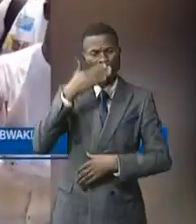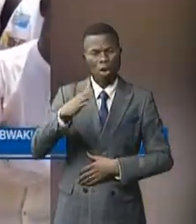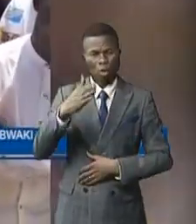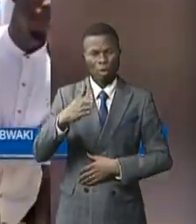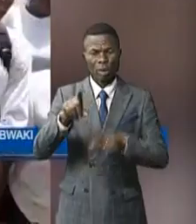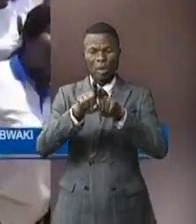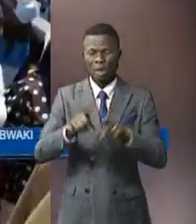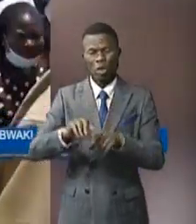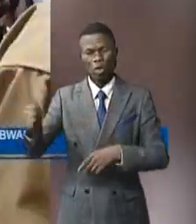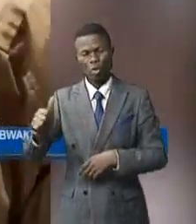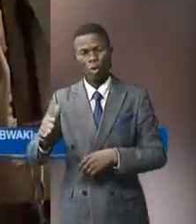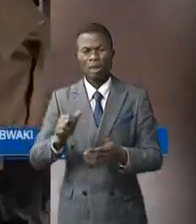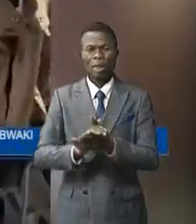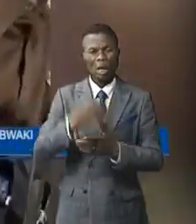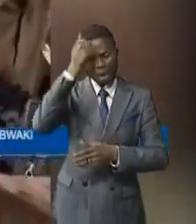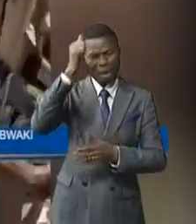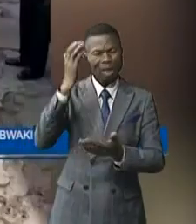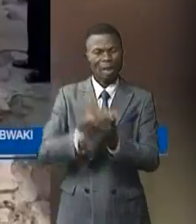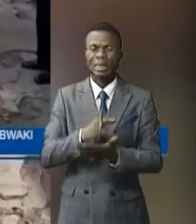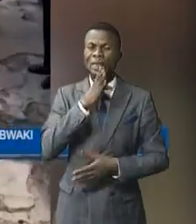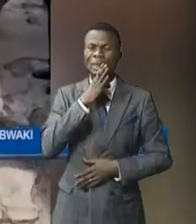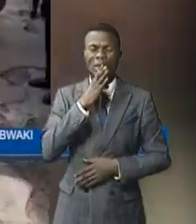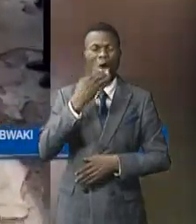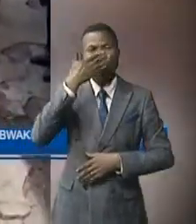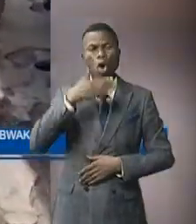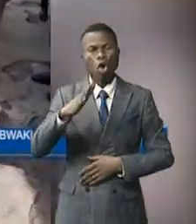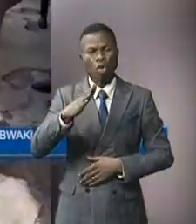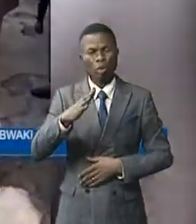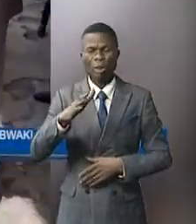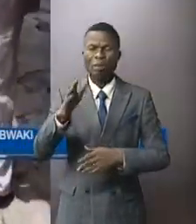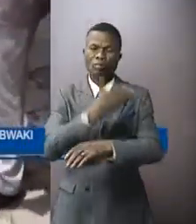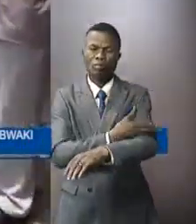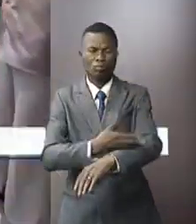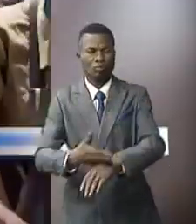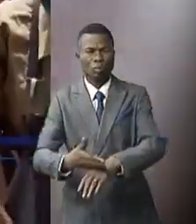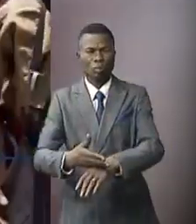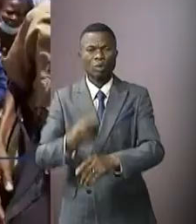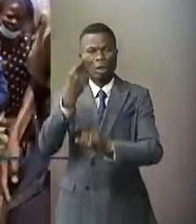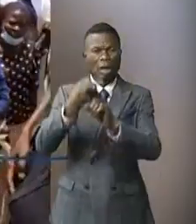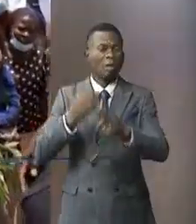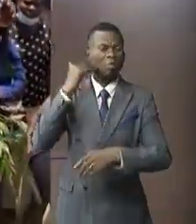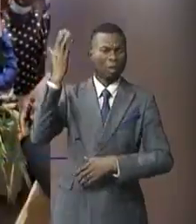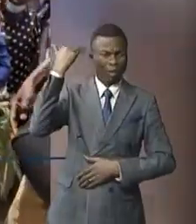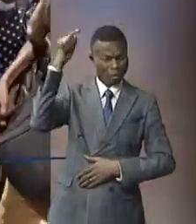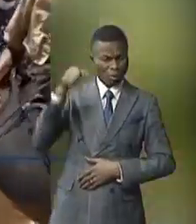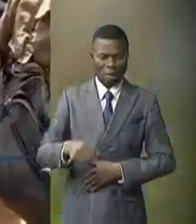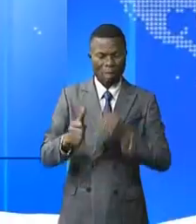des centres de santé. Le mouvement a beaucoup duré. Les hôpitaux sont paralysés depuis le mois de juin dernier.